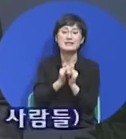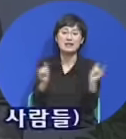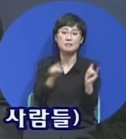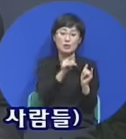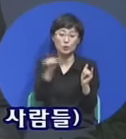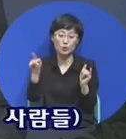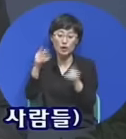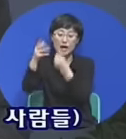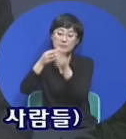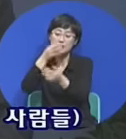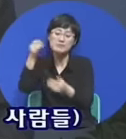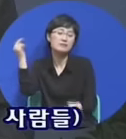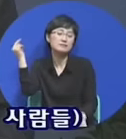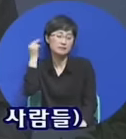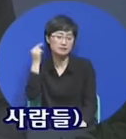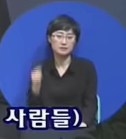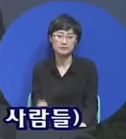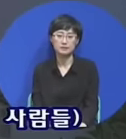거예요.